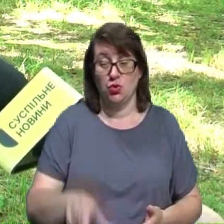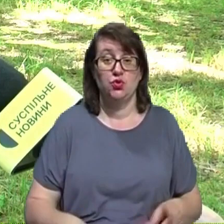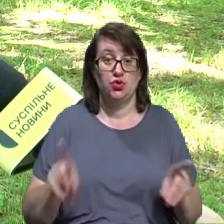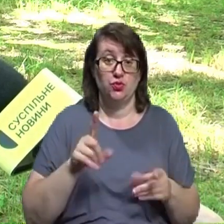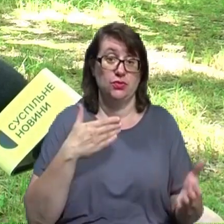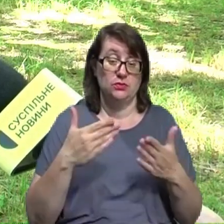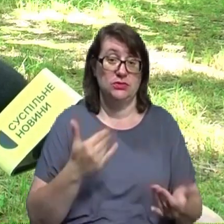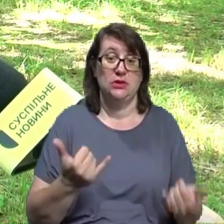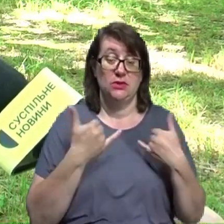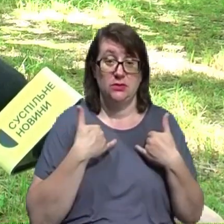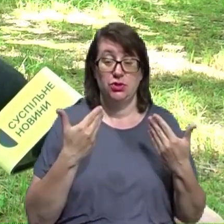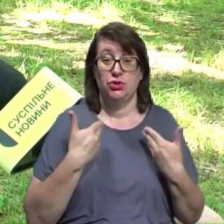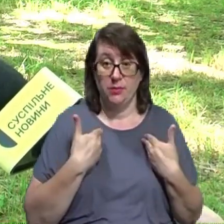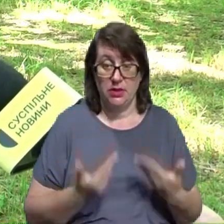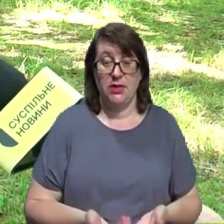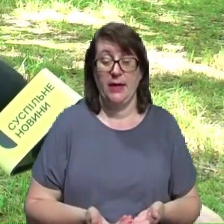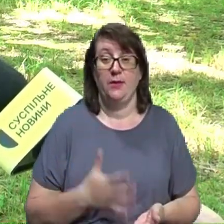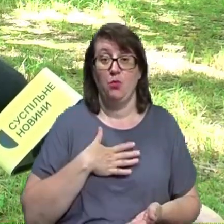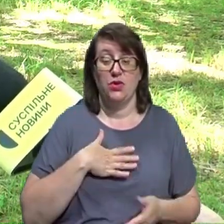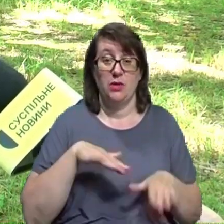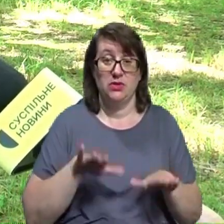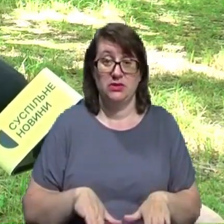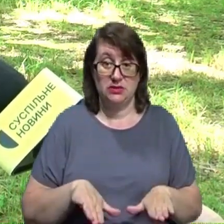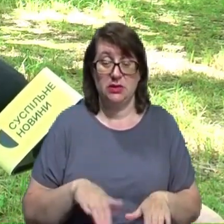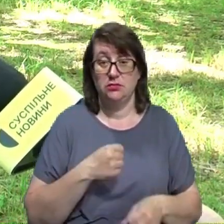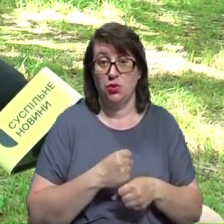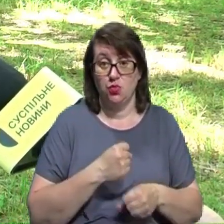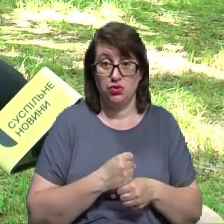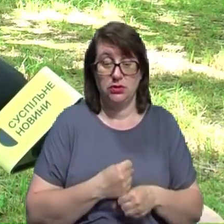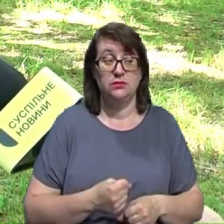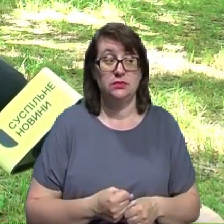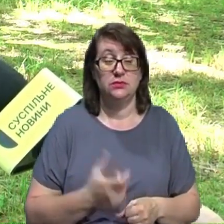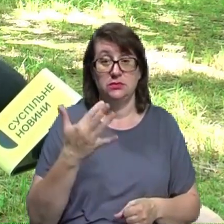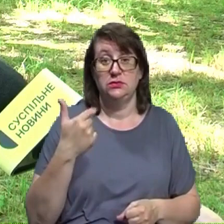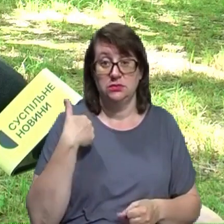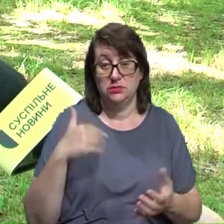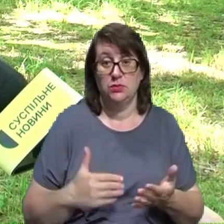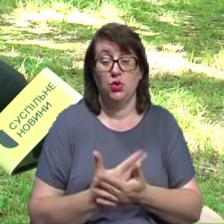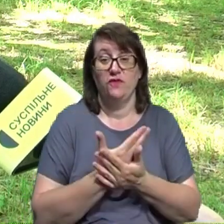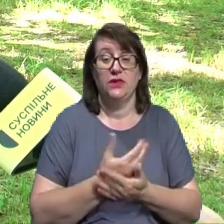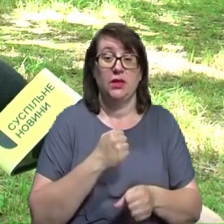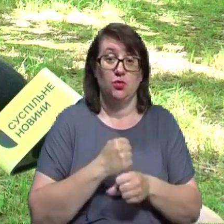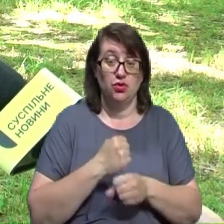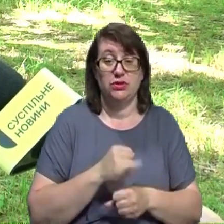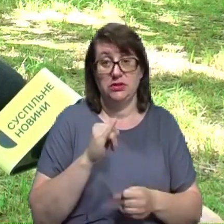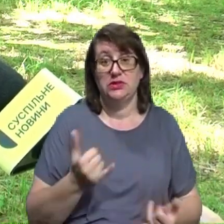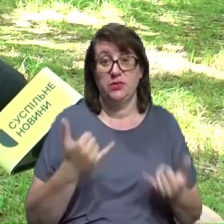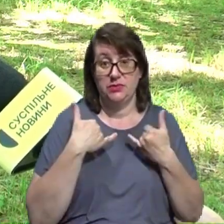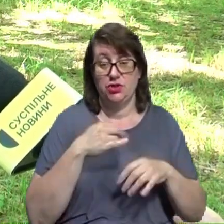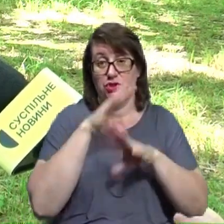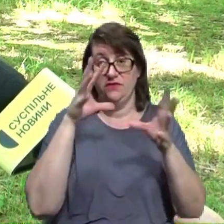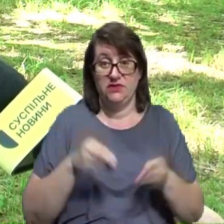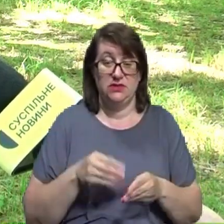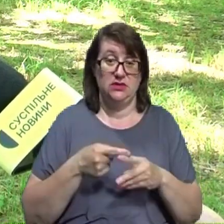мені моє місце роботи, оскільки я поновлена на посаді, і забезпечили всі ці виплати.